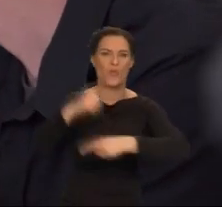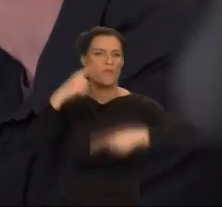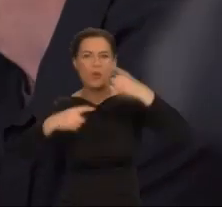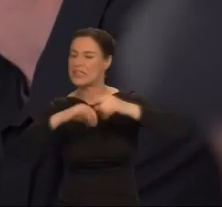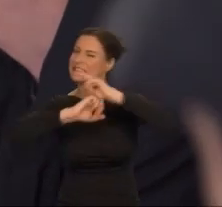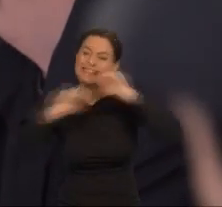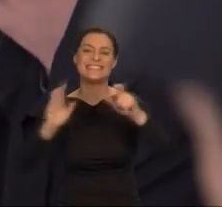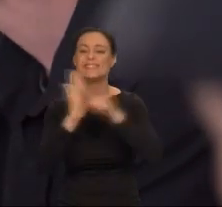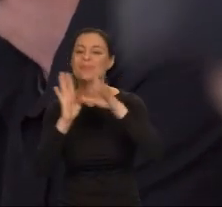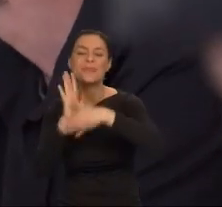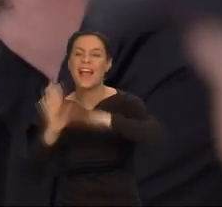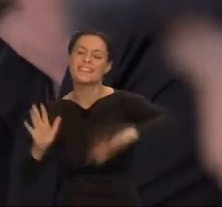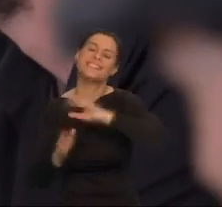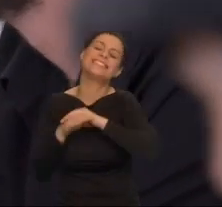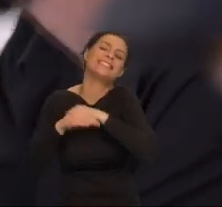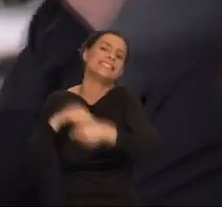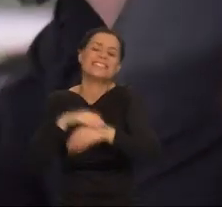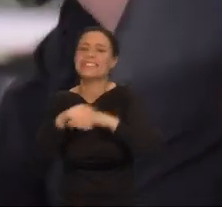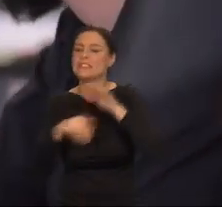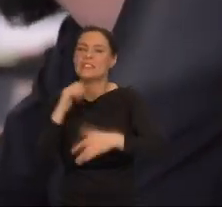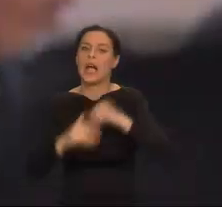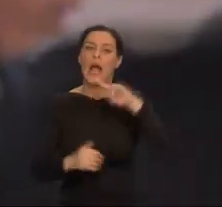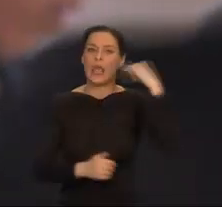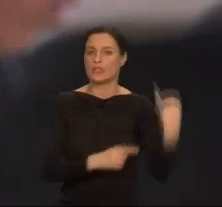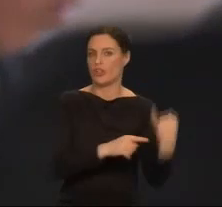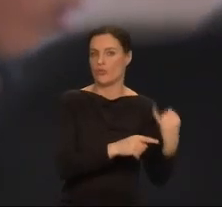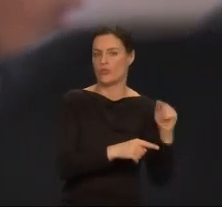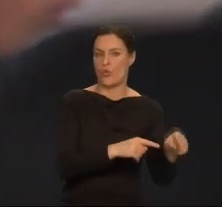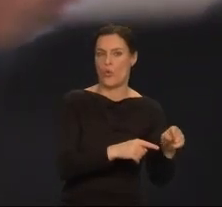To utopia. Coś w tym rodzaju, ale nie utopia.